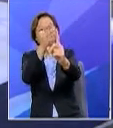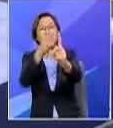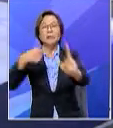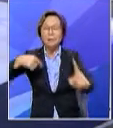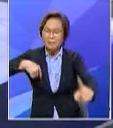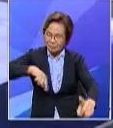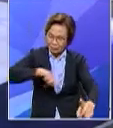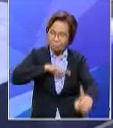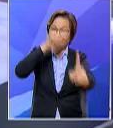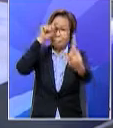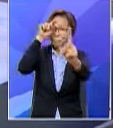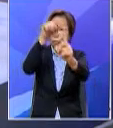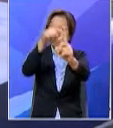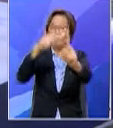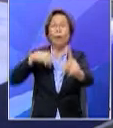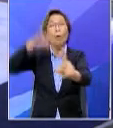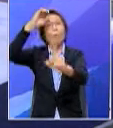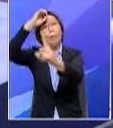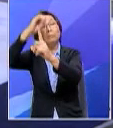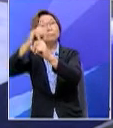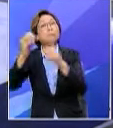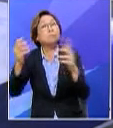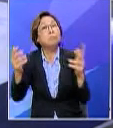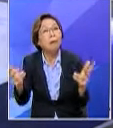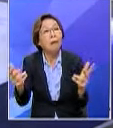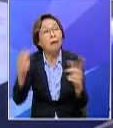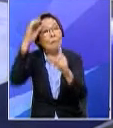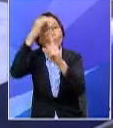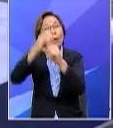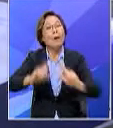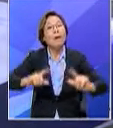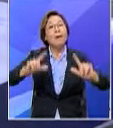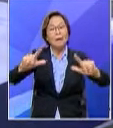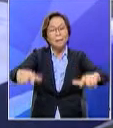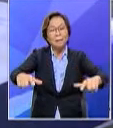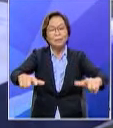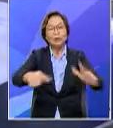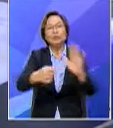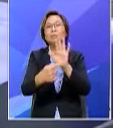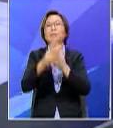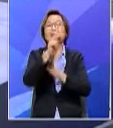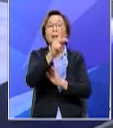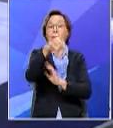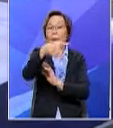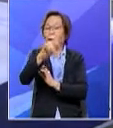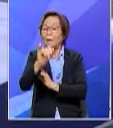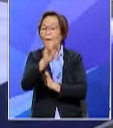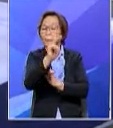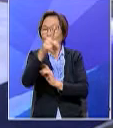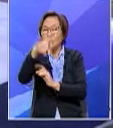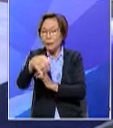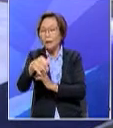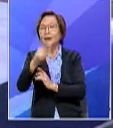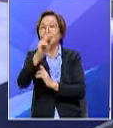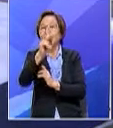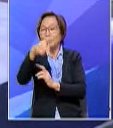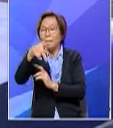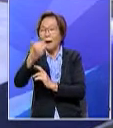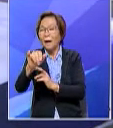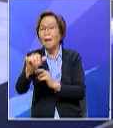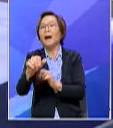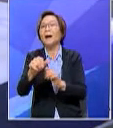kita antara objektifnya adalah kita nak meletakkan satu penanda aras kepada para penggiat nasyik kita